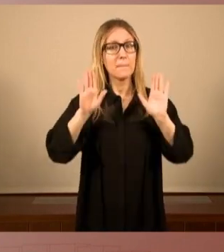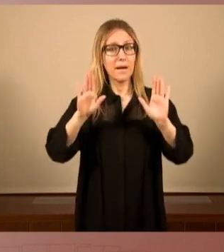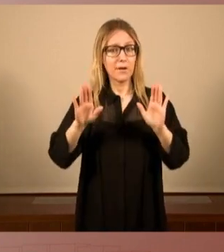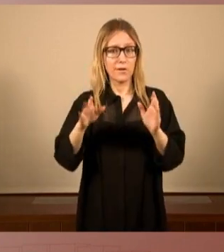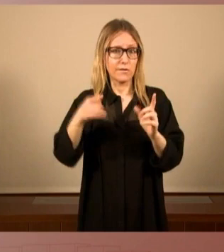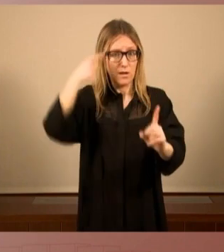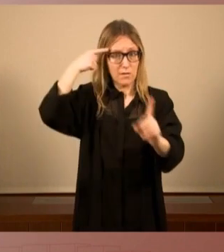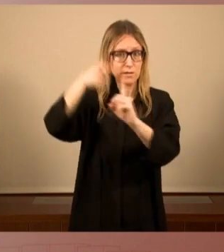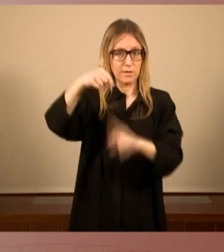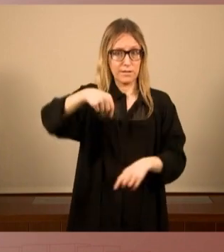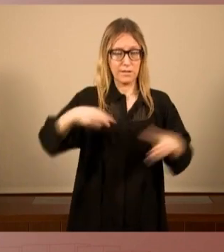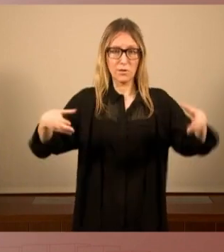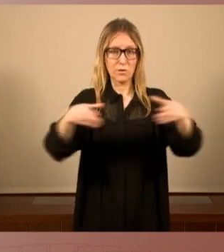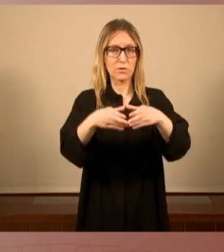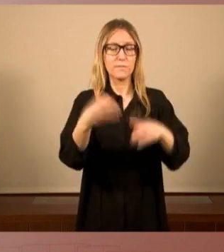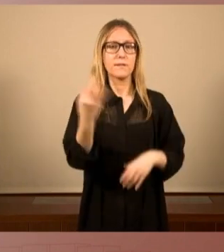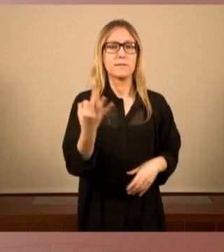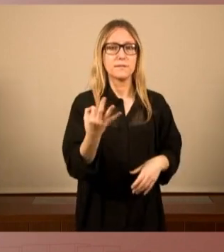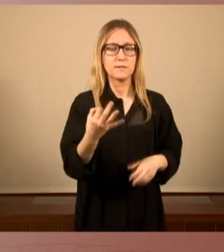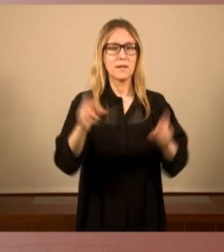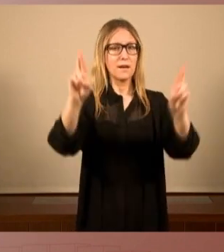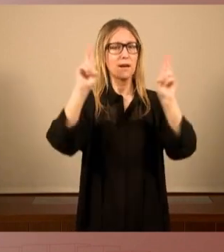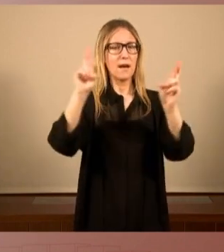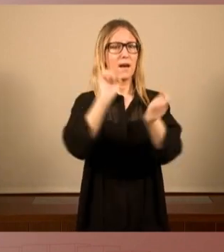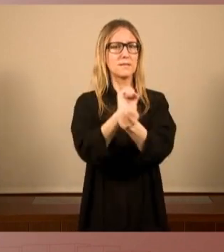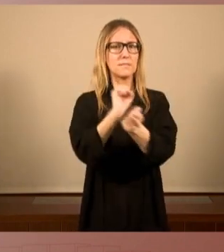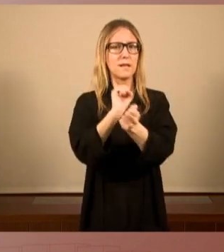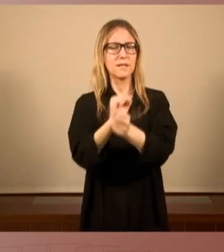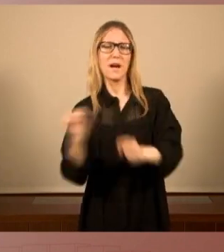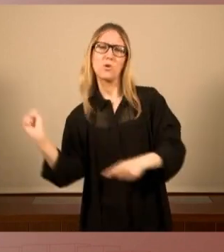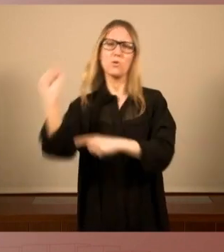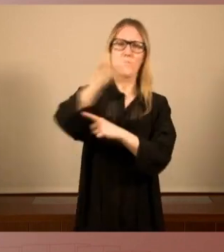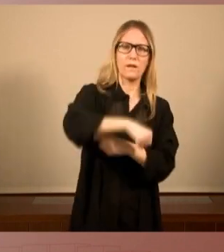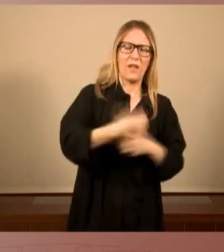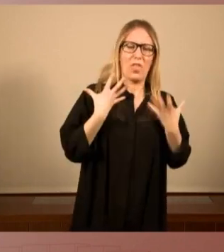a fer és que l'esperança guanyi el desencís que tinguem